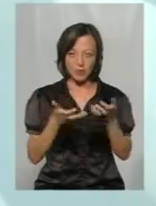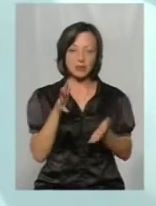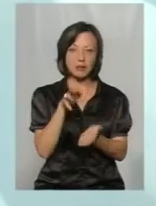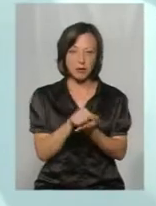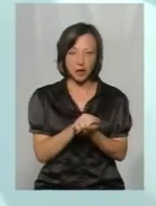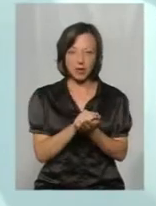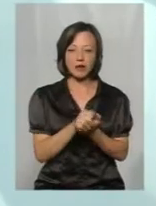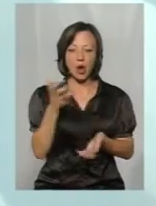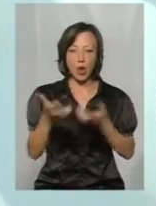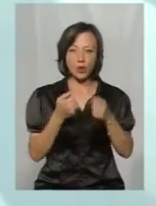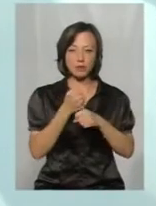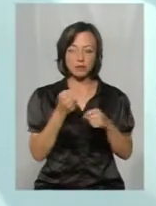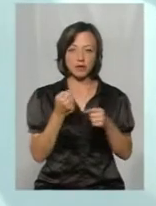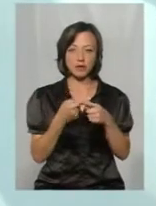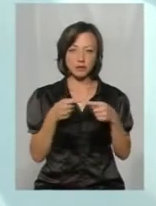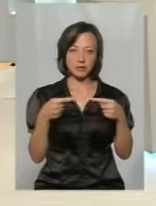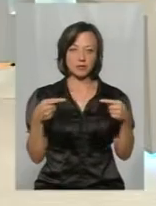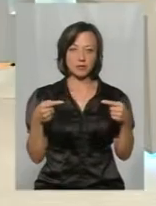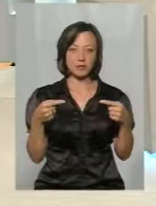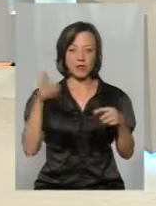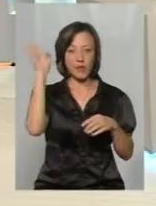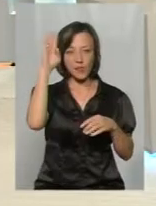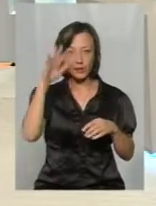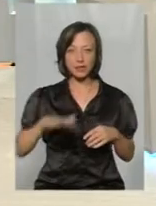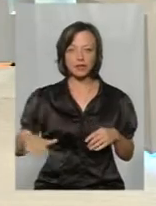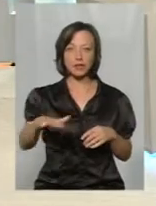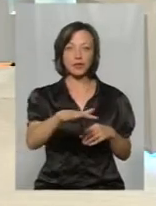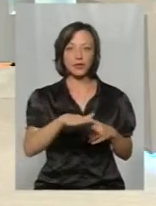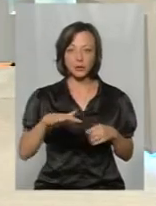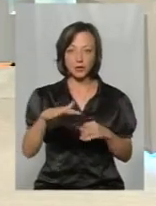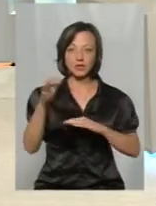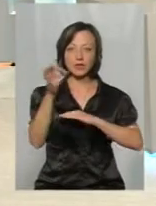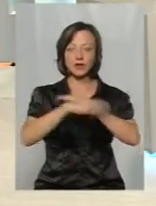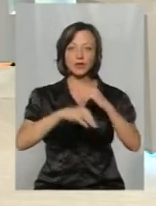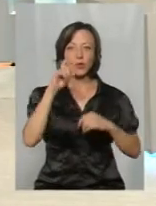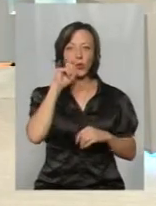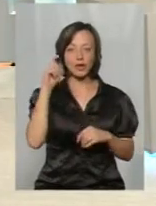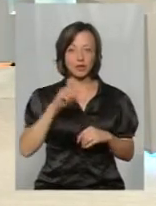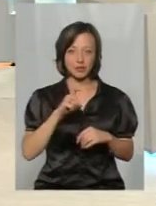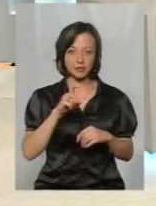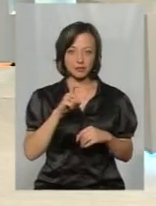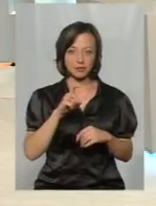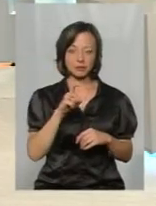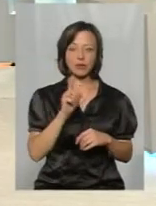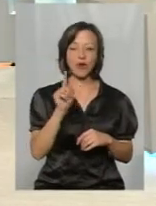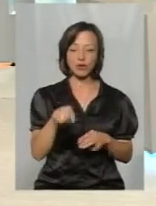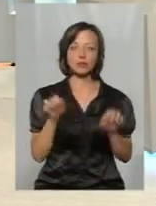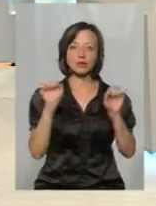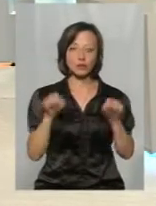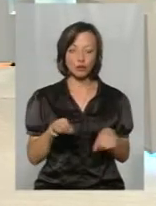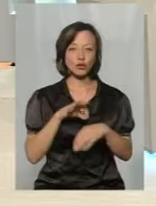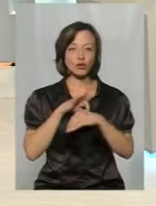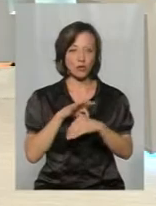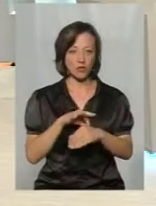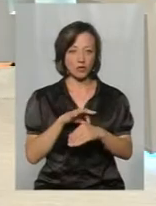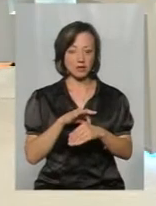займається розмінуванням водних територій Західної України. Вони можуть провести